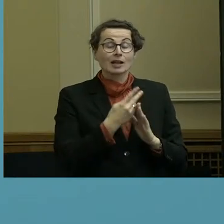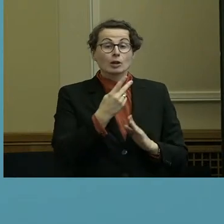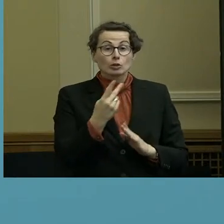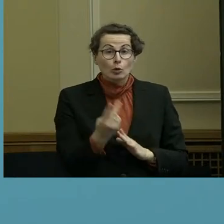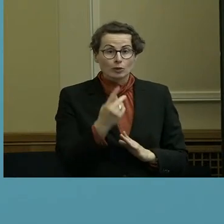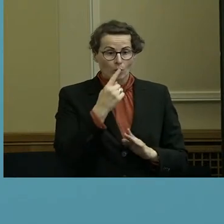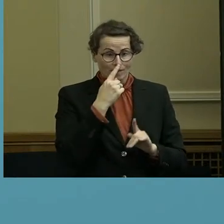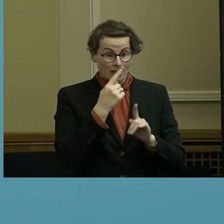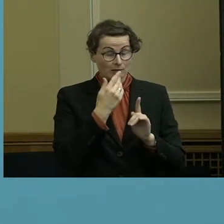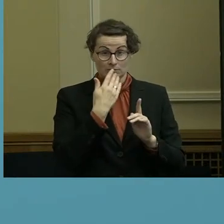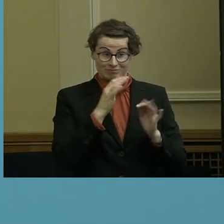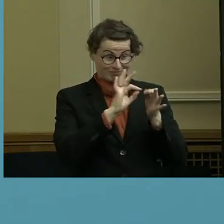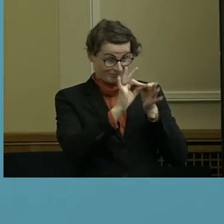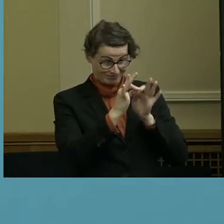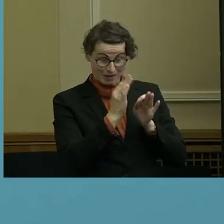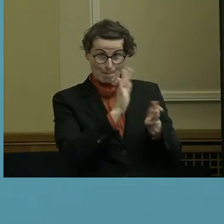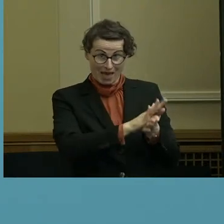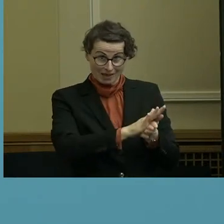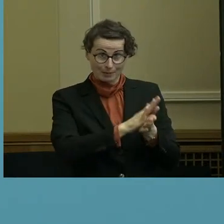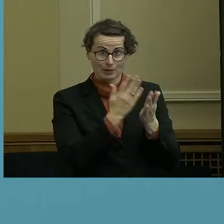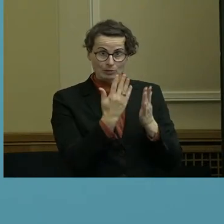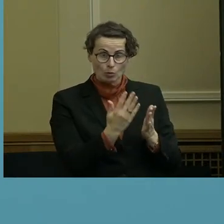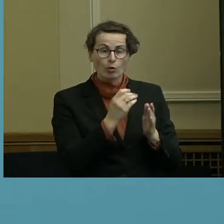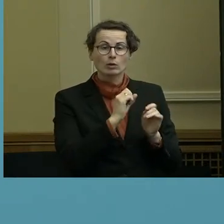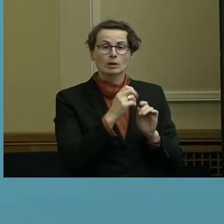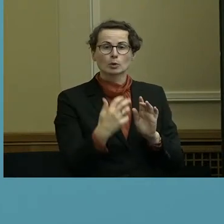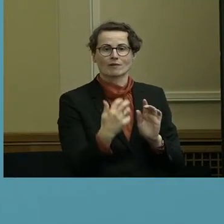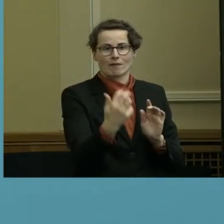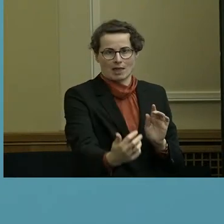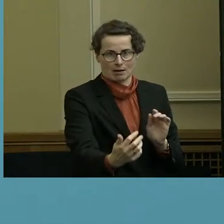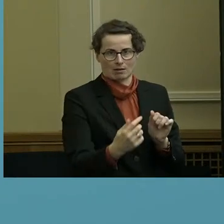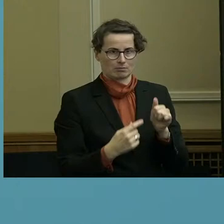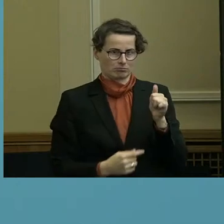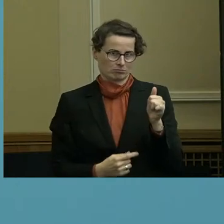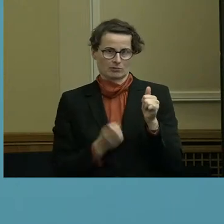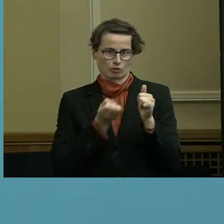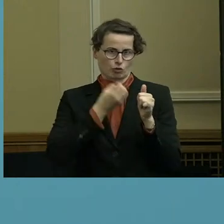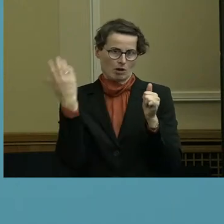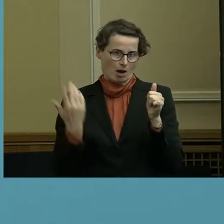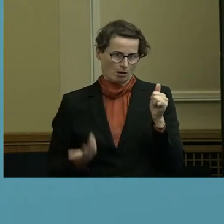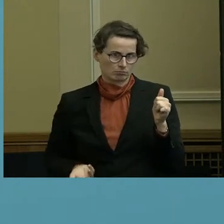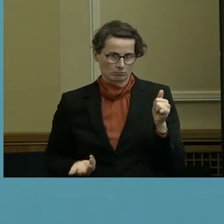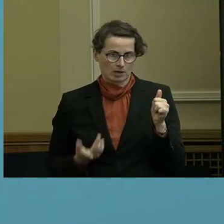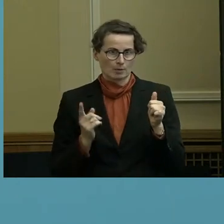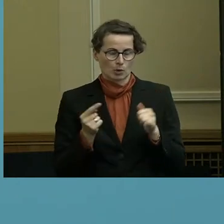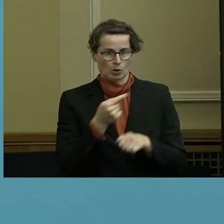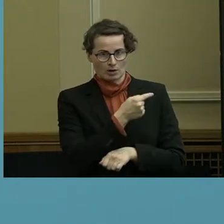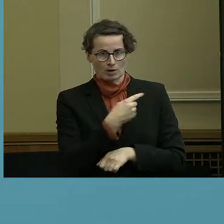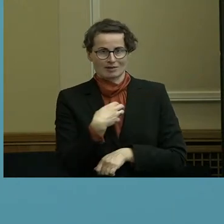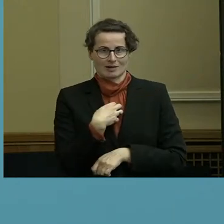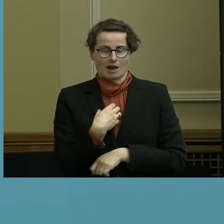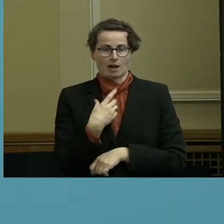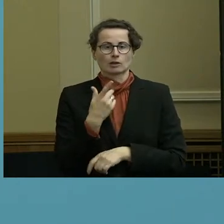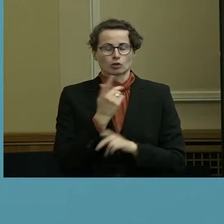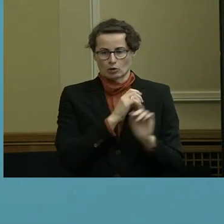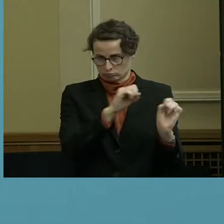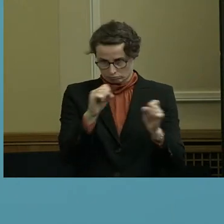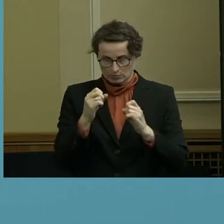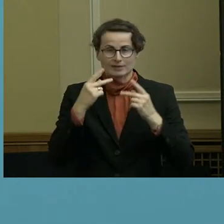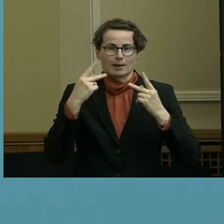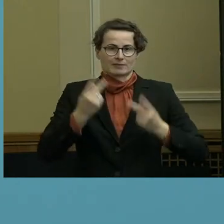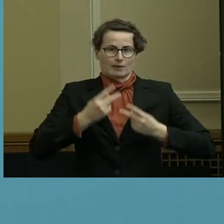wenn man sie ganz unverändert übernehmen würde, man muss sie verlängern. Darüber ist zum Beispiel jetzt auch im Senat bereits ein Einverständnis